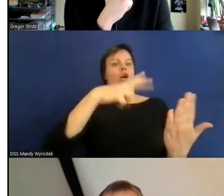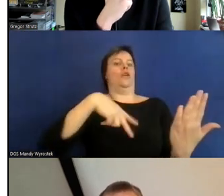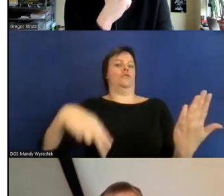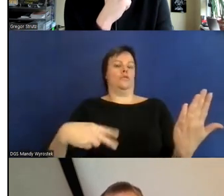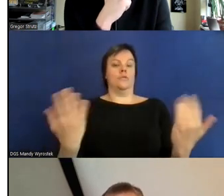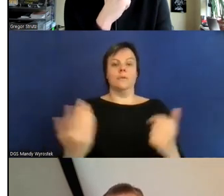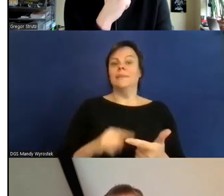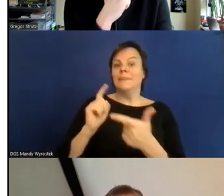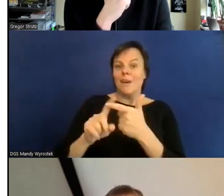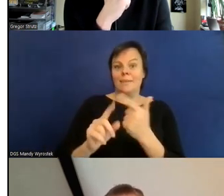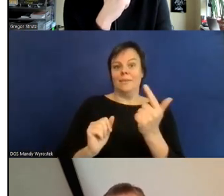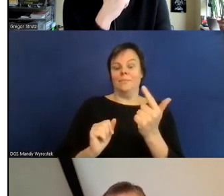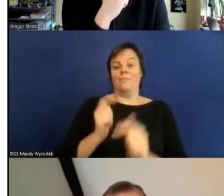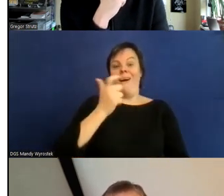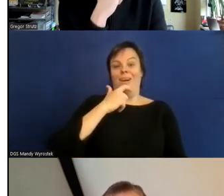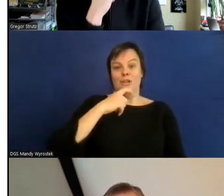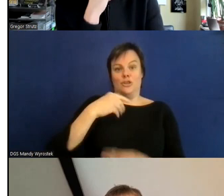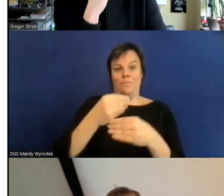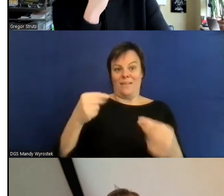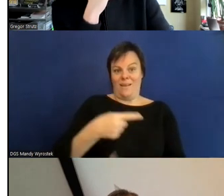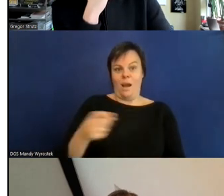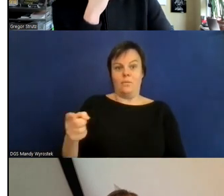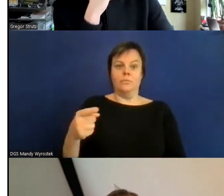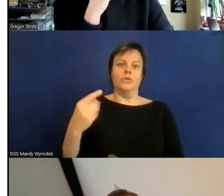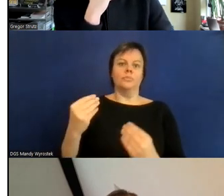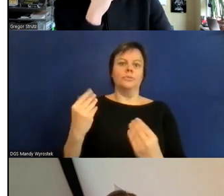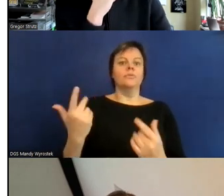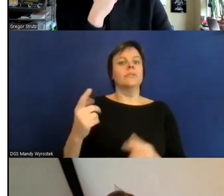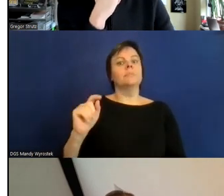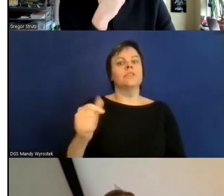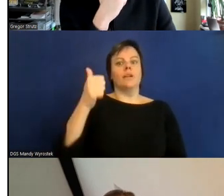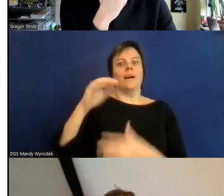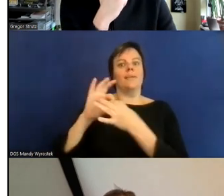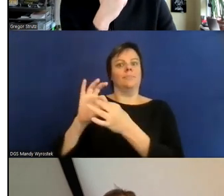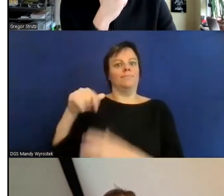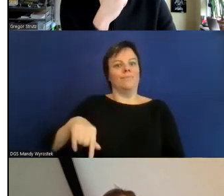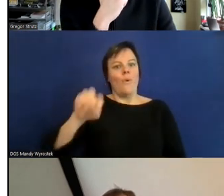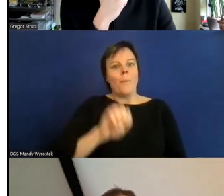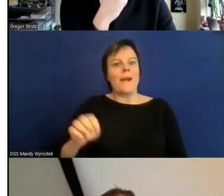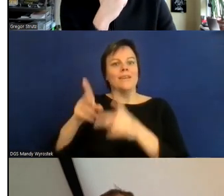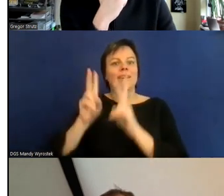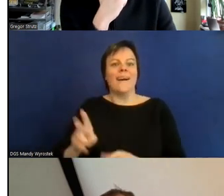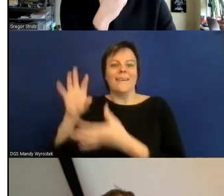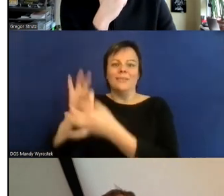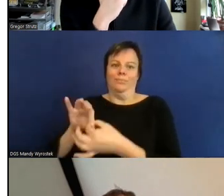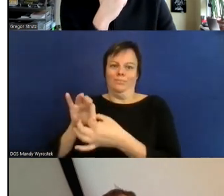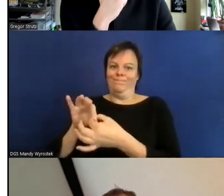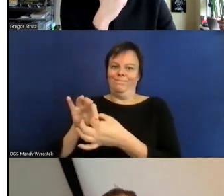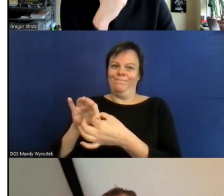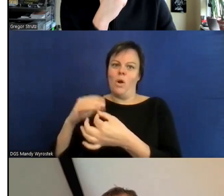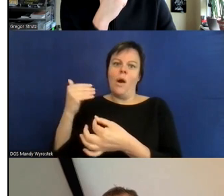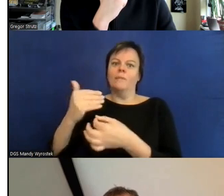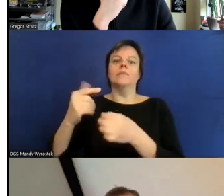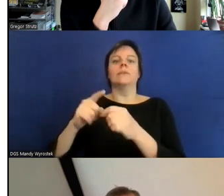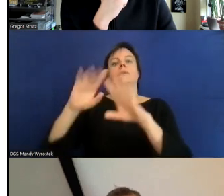Rechts also da wird oftmals nur auf die WCAG Bezug genommen und wir haben eben